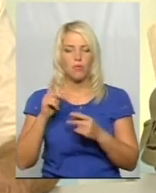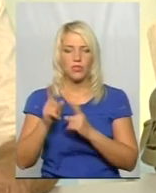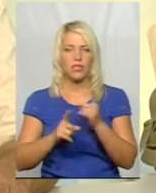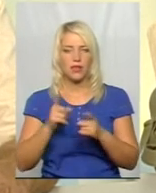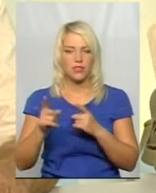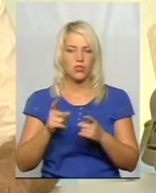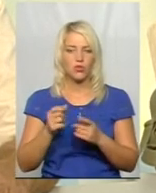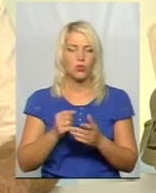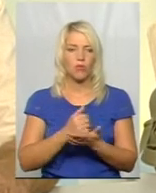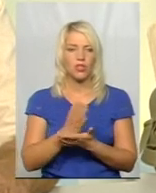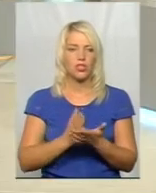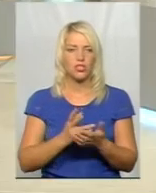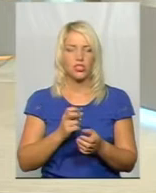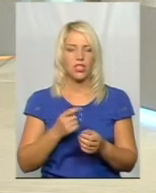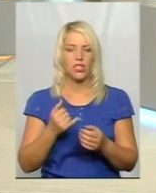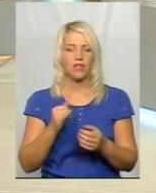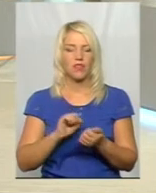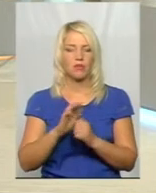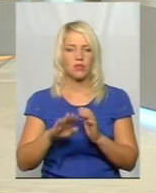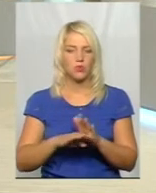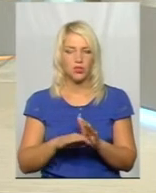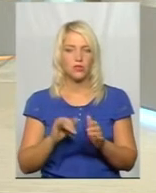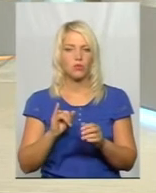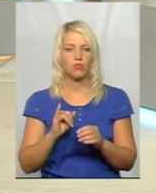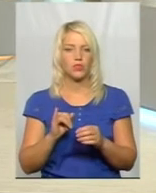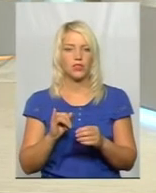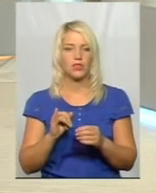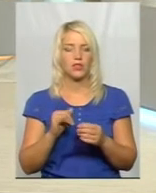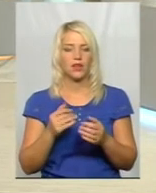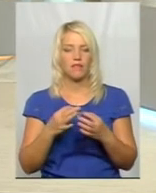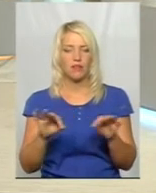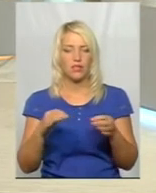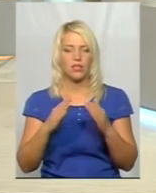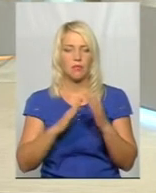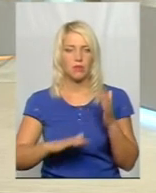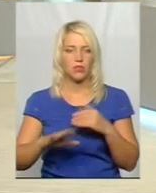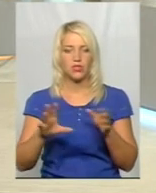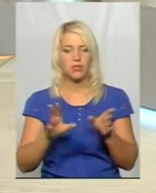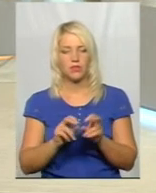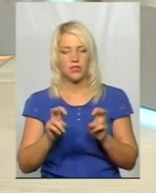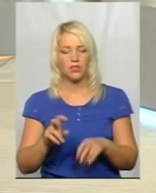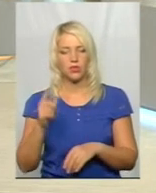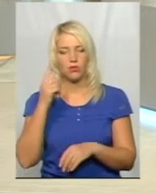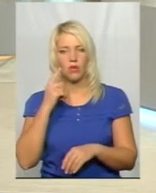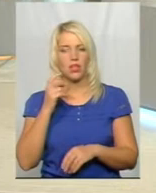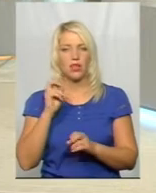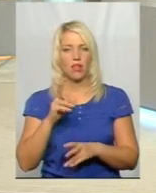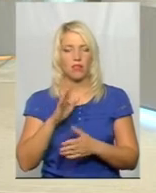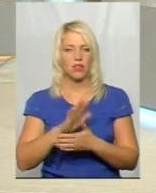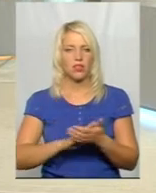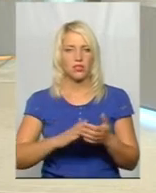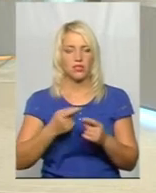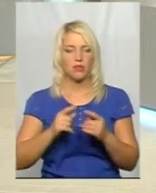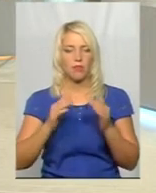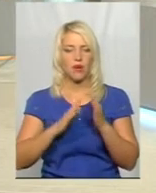місті Кам'янець-Подільському, вивільнилися з приміщення, спільно сиділи, думали, гадали, як ці приміщення в подальшому гарно